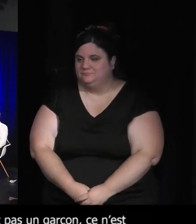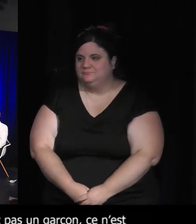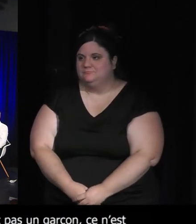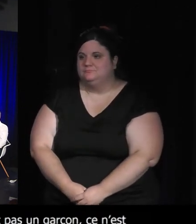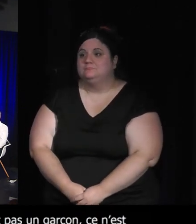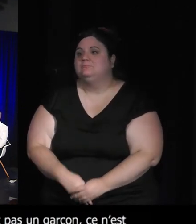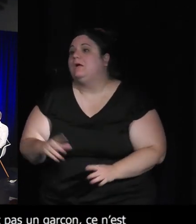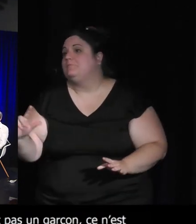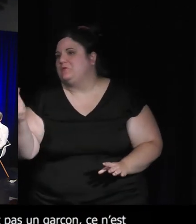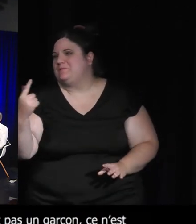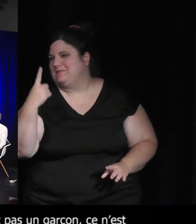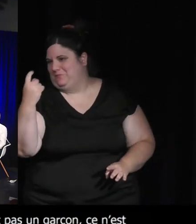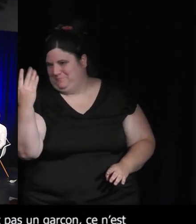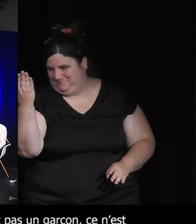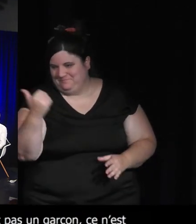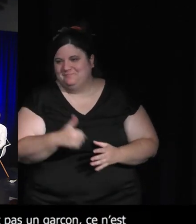deux autres questions